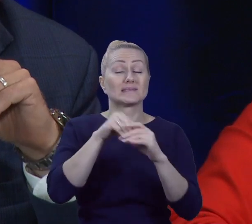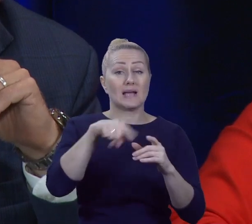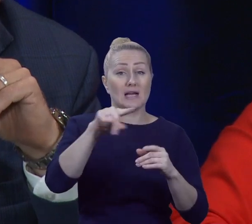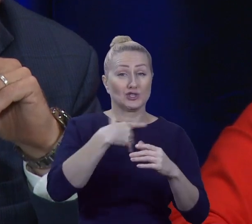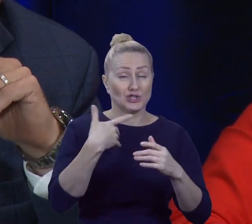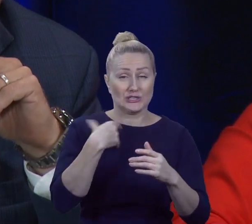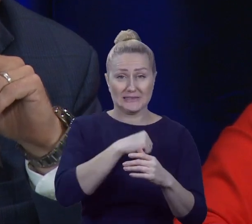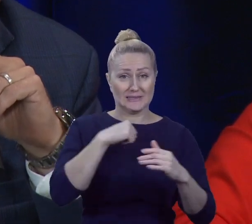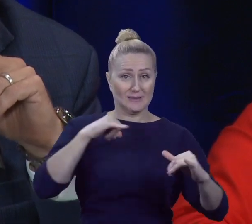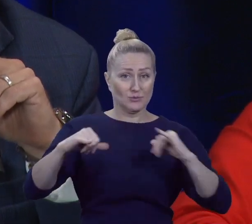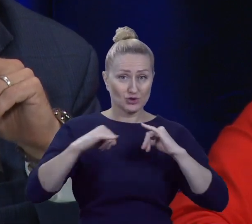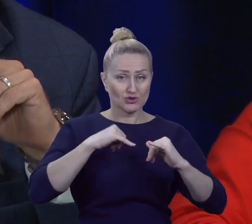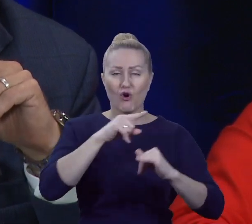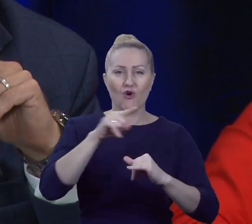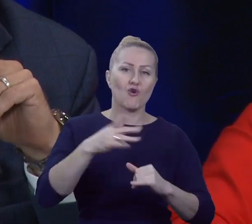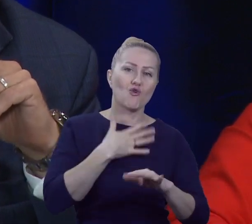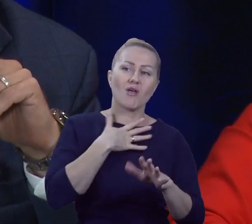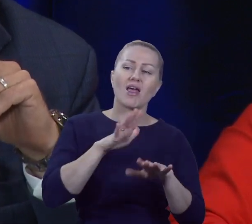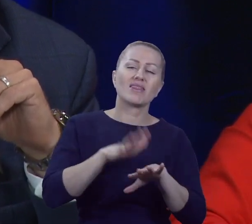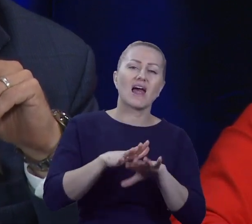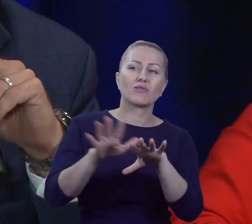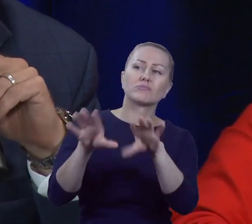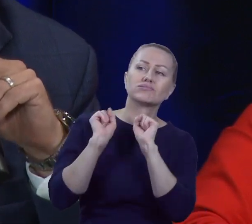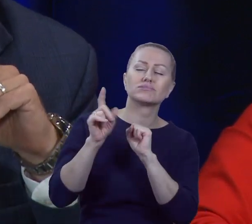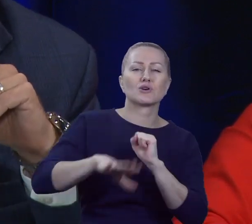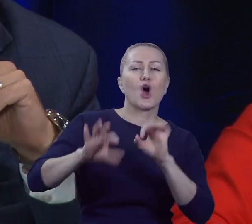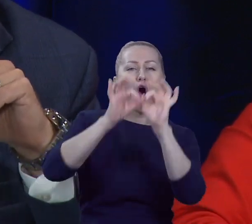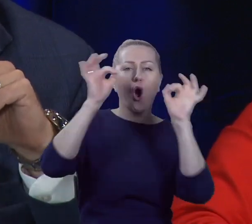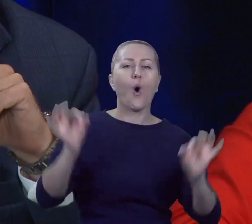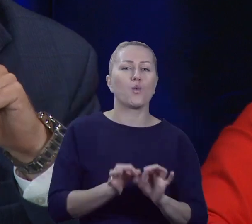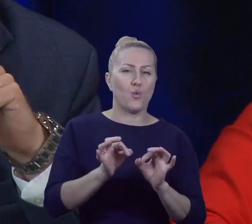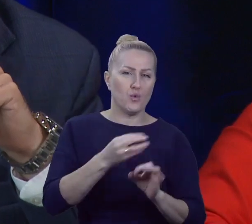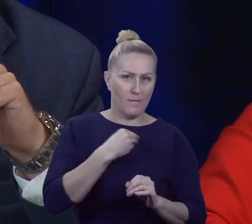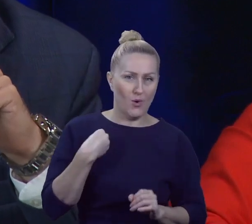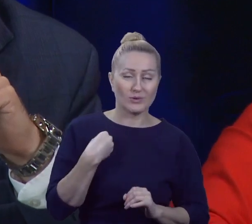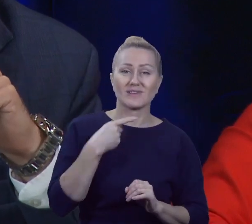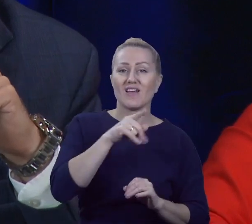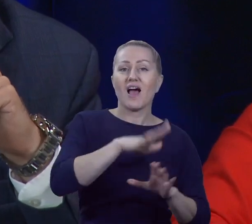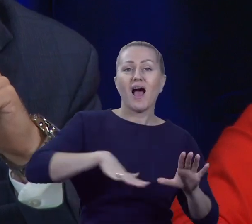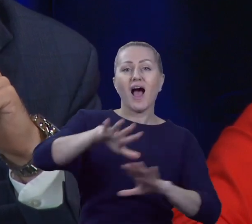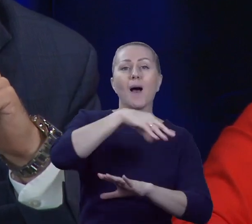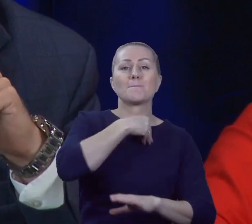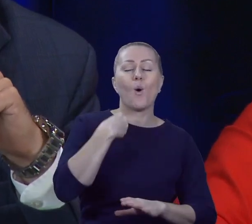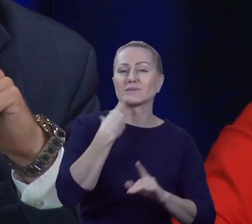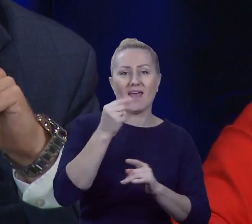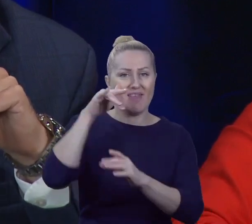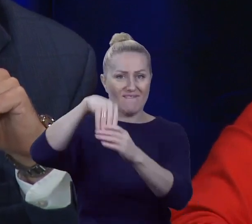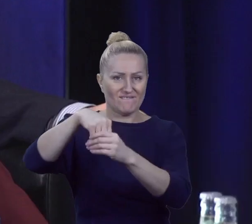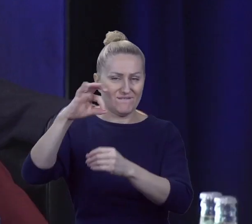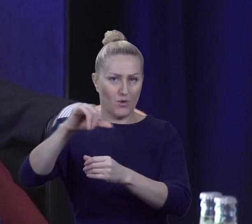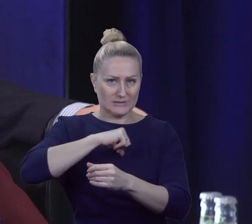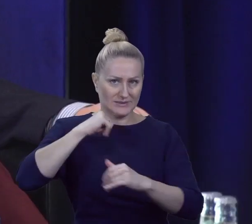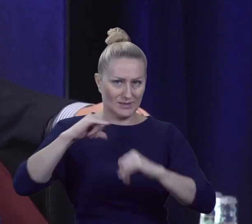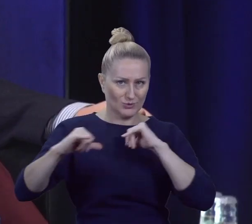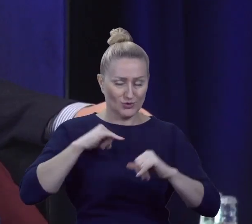jak gdyby odbierany poprzez media ogólnokrajowe i to, co się w Polsce dzieje, a nie w danym samorządzie i w tym